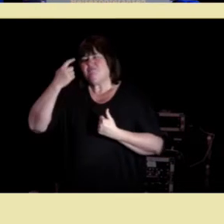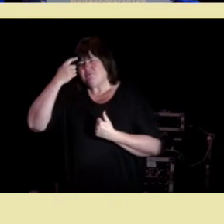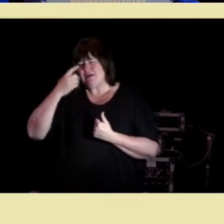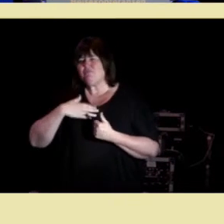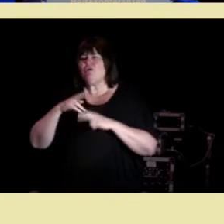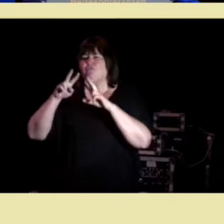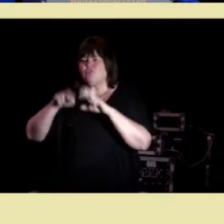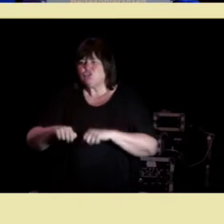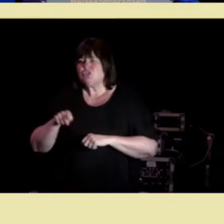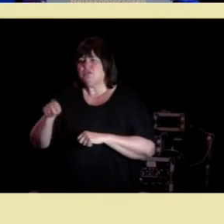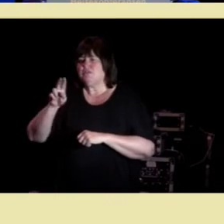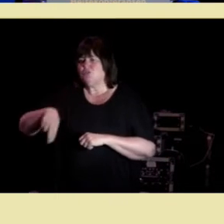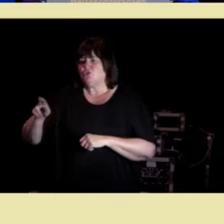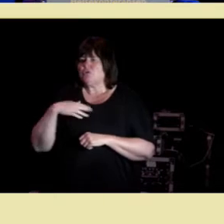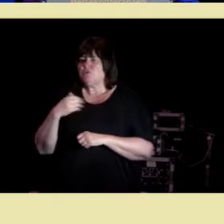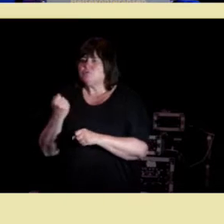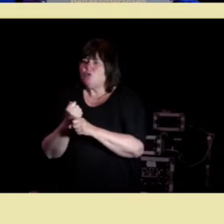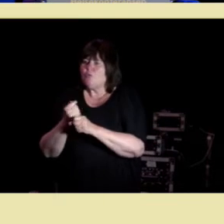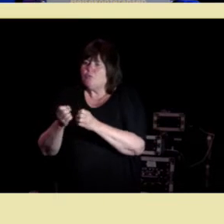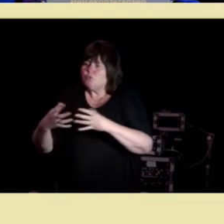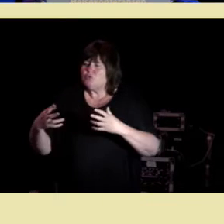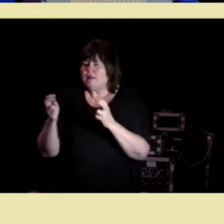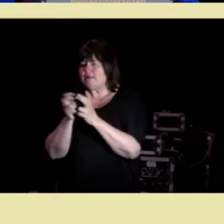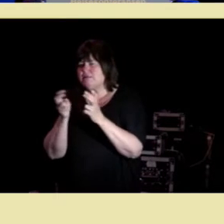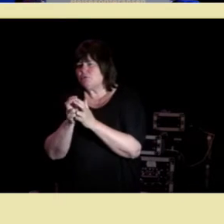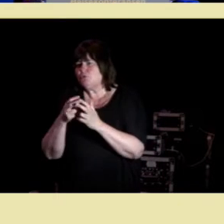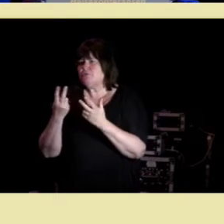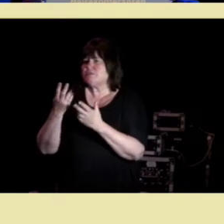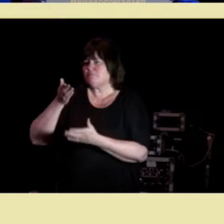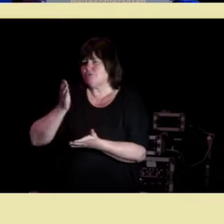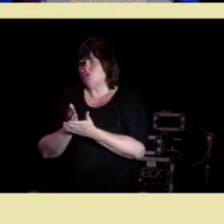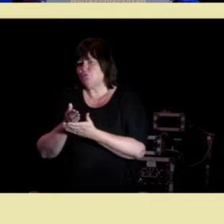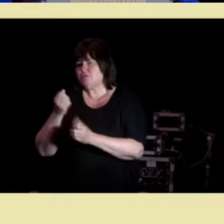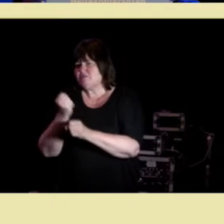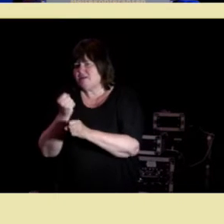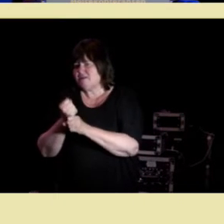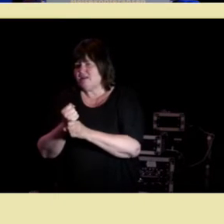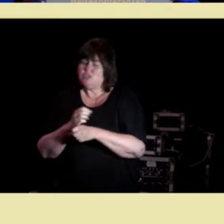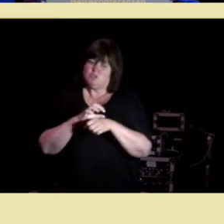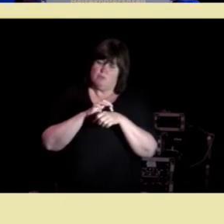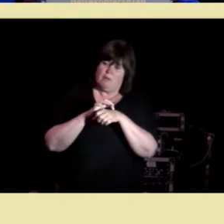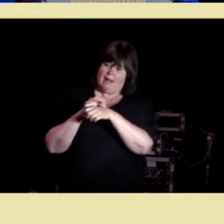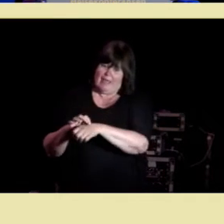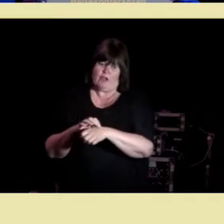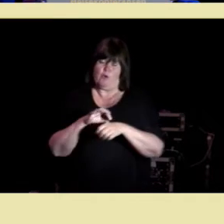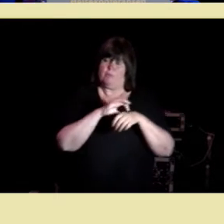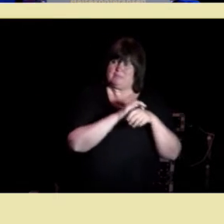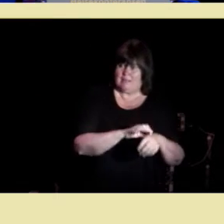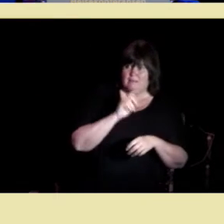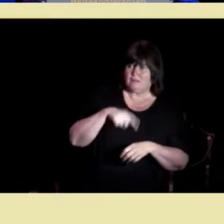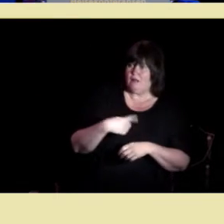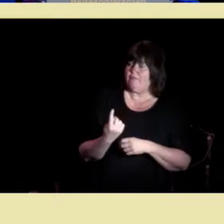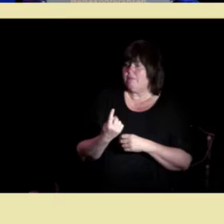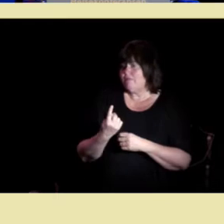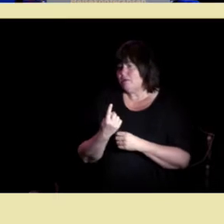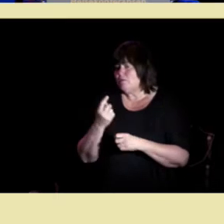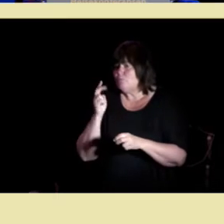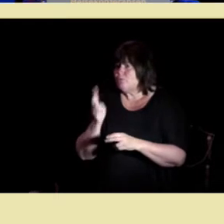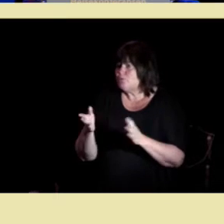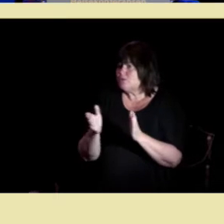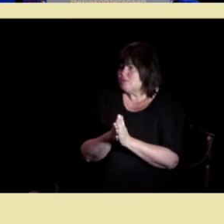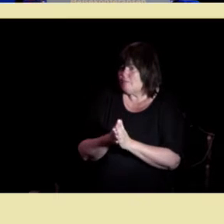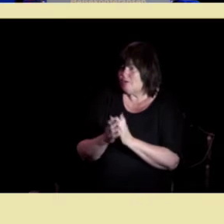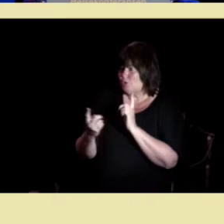å utvikle elektroniske beslutningsverktøy som leger og pasienter kan bruke sammen når de møtes slike verktøy kan også oppdateres til